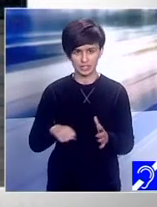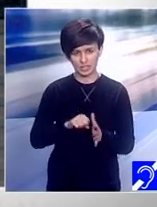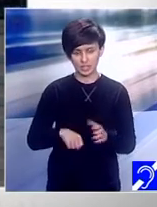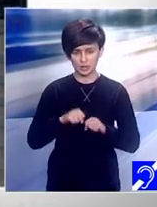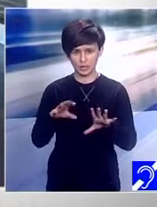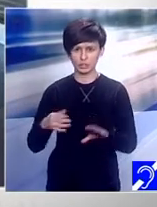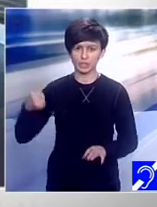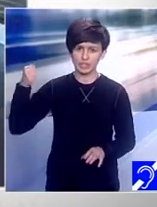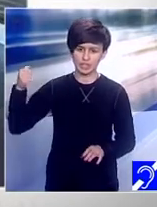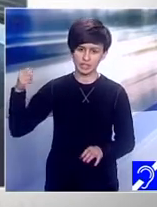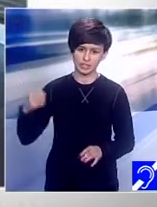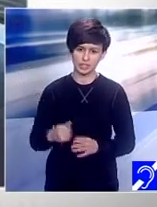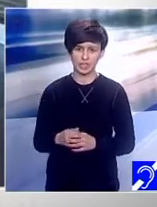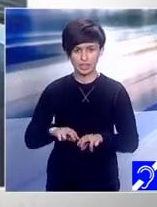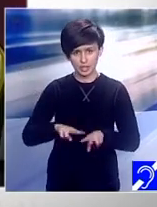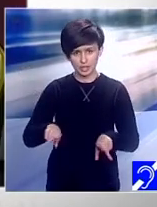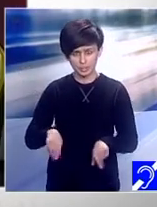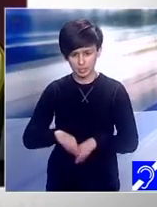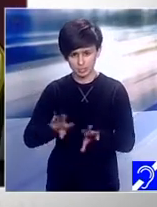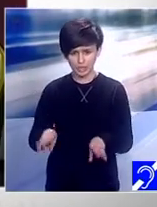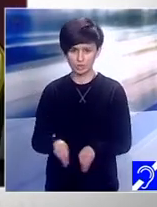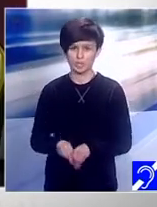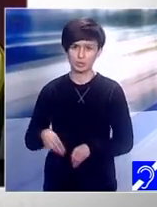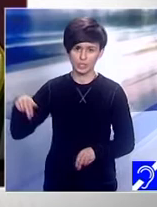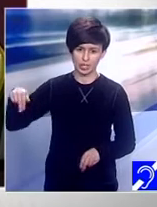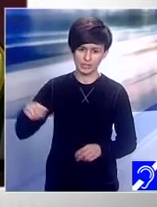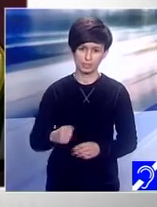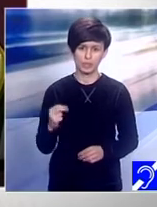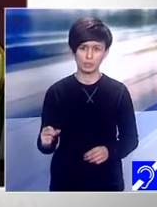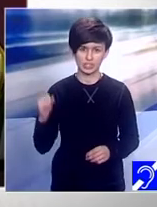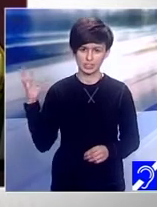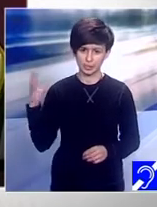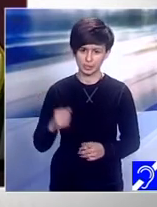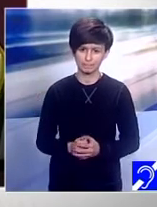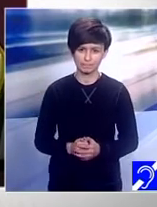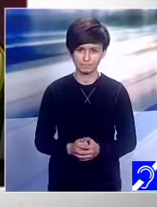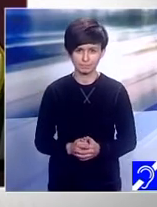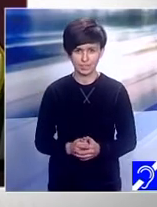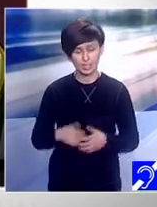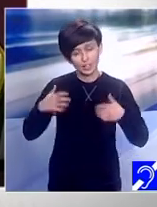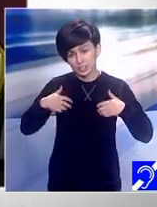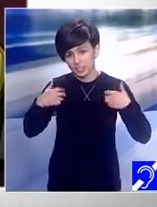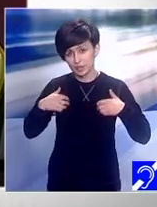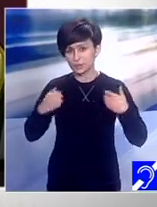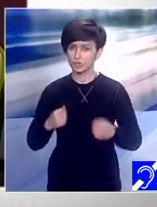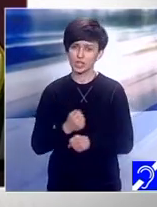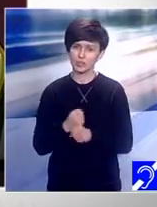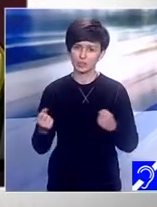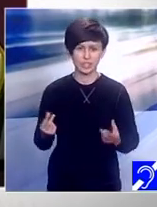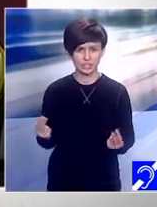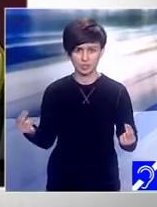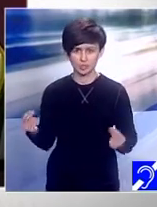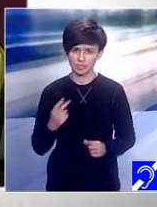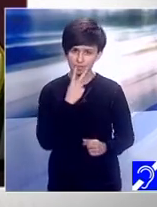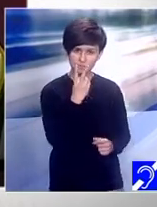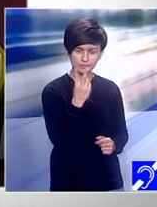Cutea, împreună cu Nicolaas. Bine ai revenit, Adina. Bine v-am regăsit. Ne bucurăm foarte mult să-l revedem pe Nicolaas, să vedem că a mai trecut un an, a